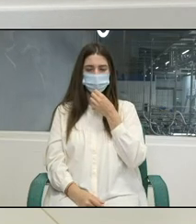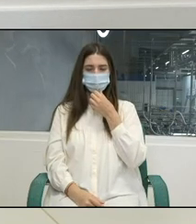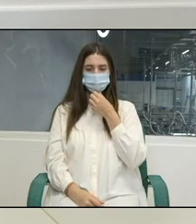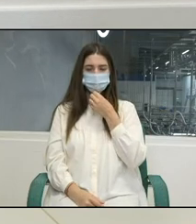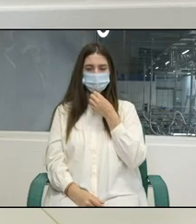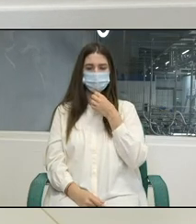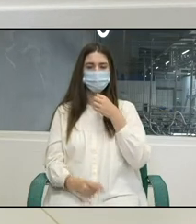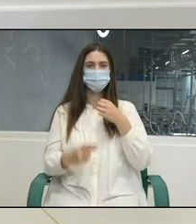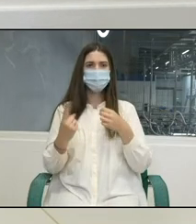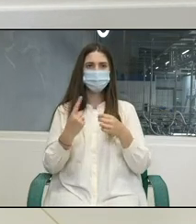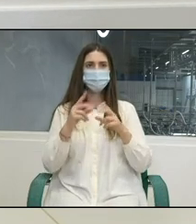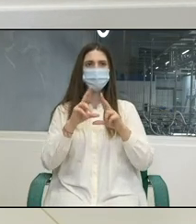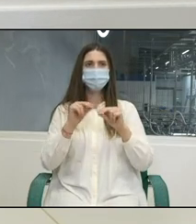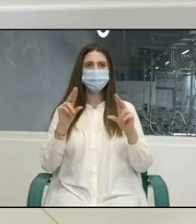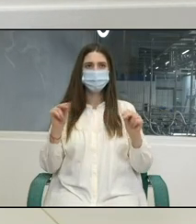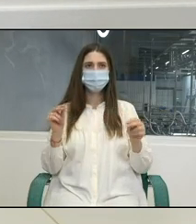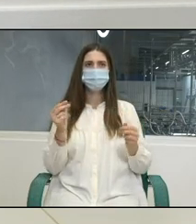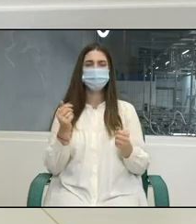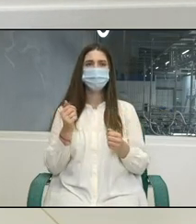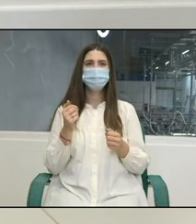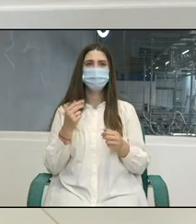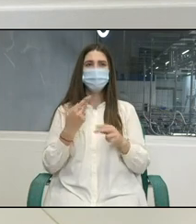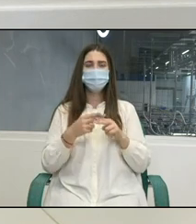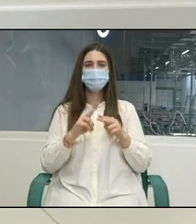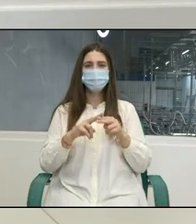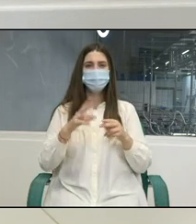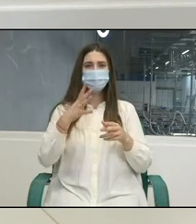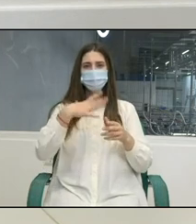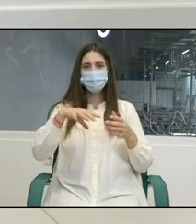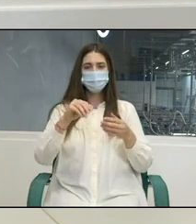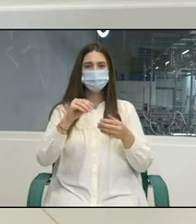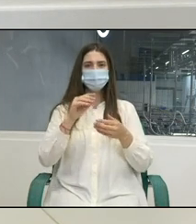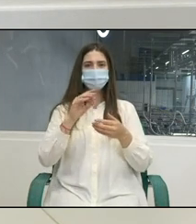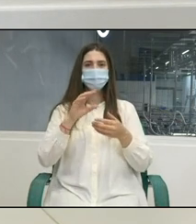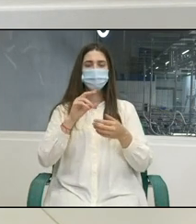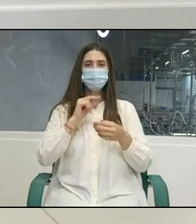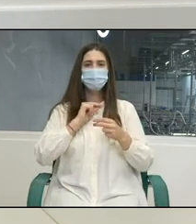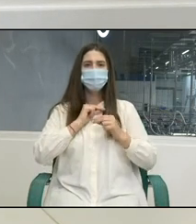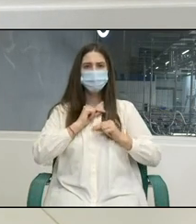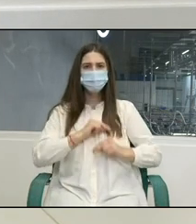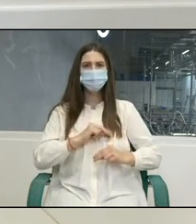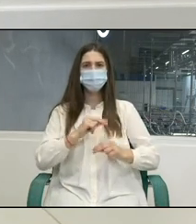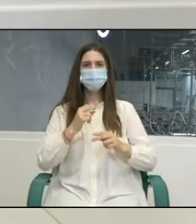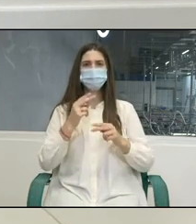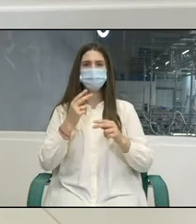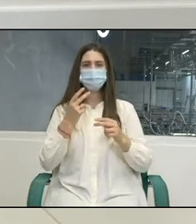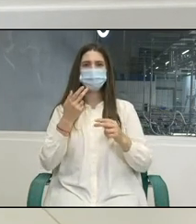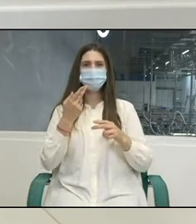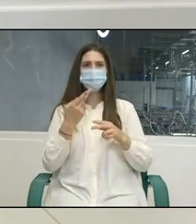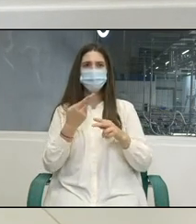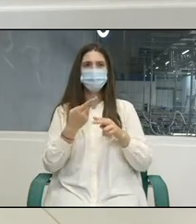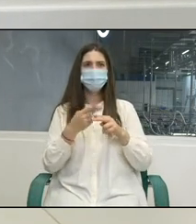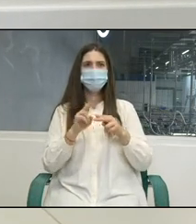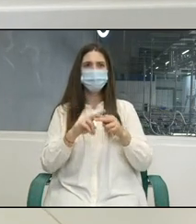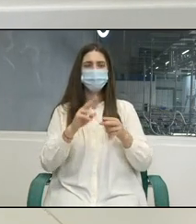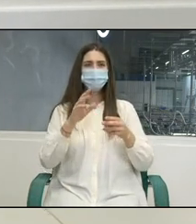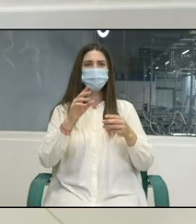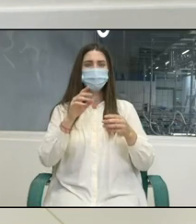nostru. Încă o dată, felicitări pentru munca depusă la definirea acestui program